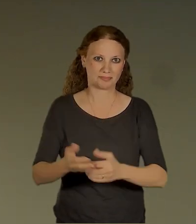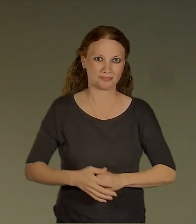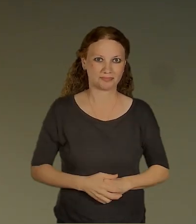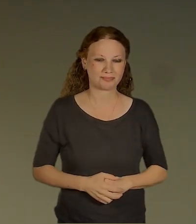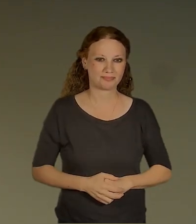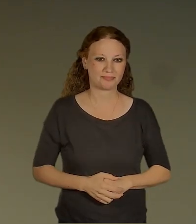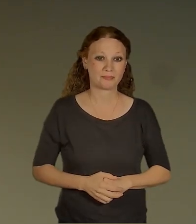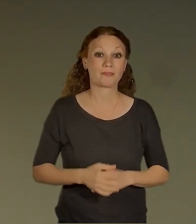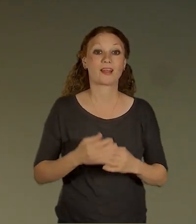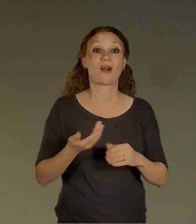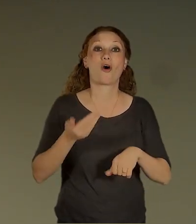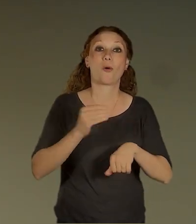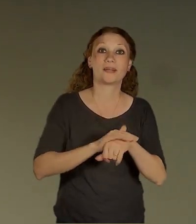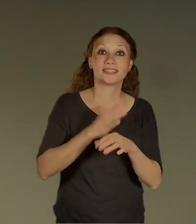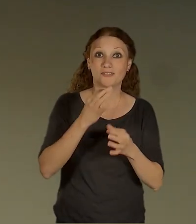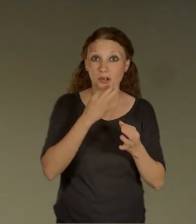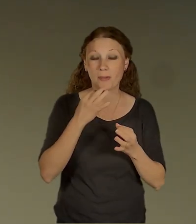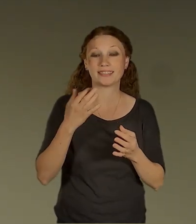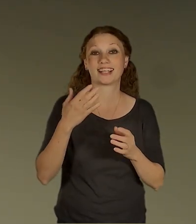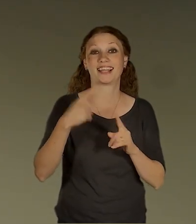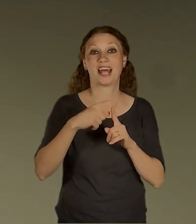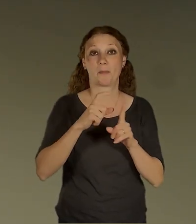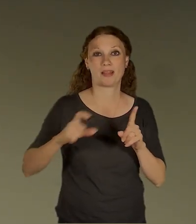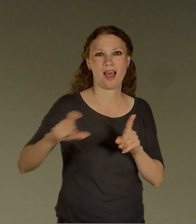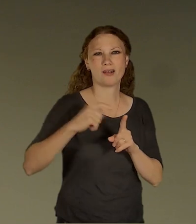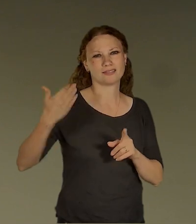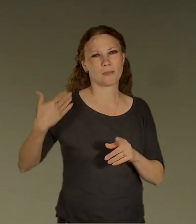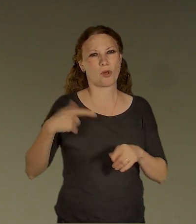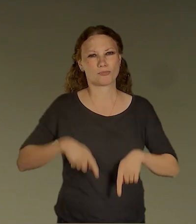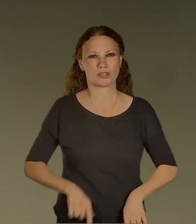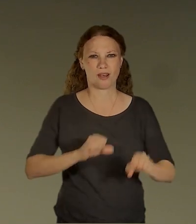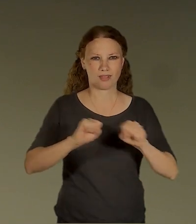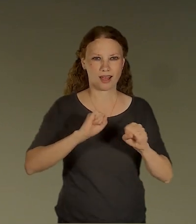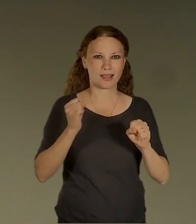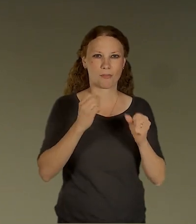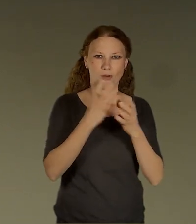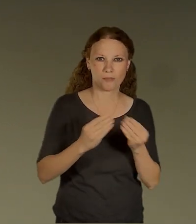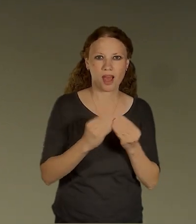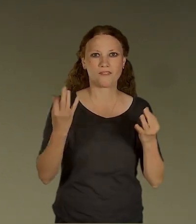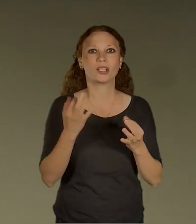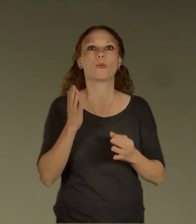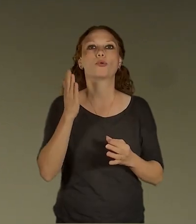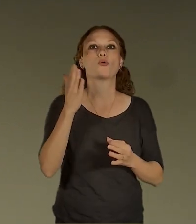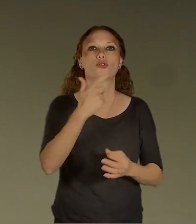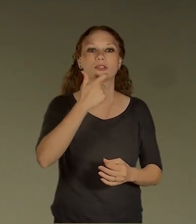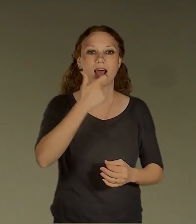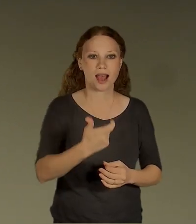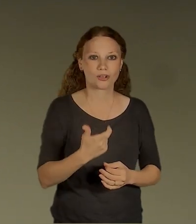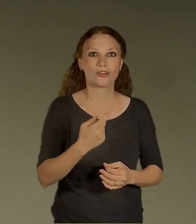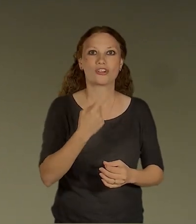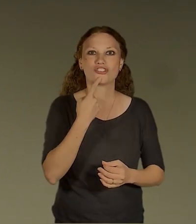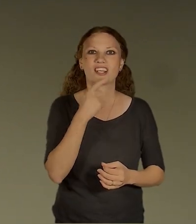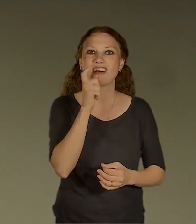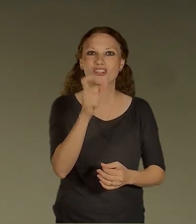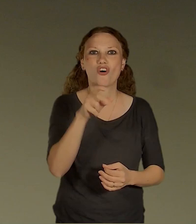já jenom nedávno měl premiér, takový ten projev od budoucnosti národa a používal tam ten termín křižovatka.